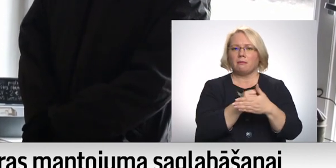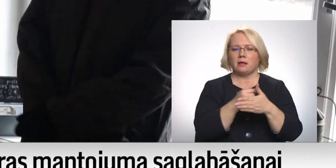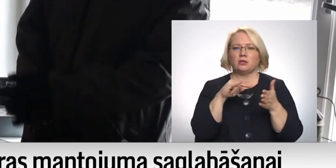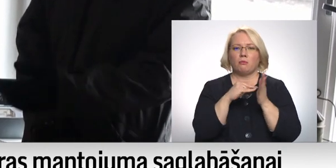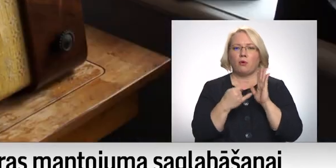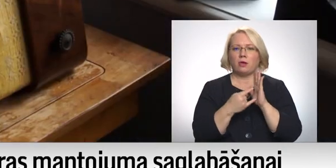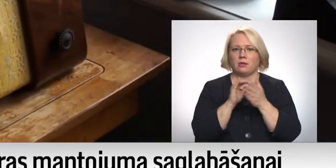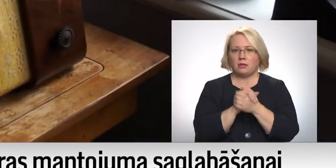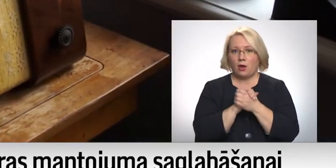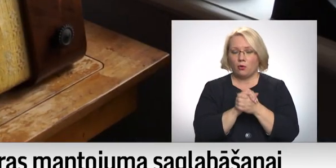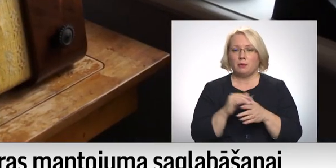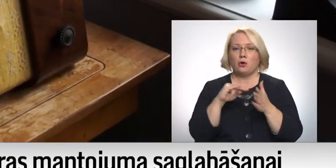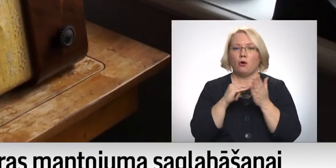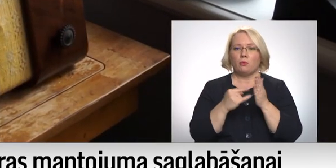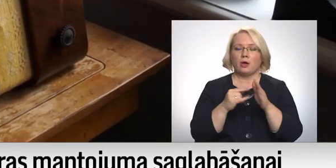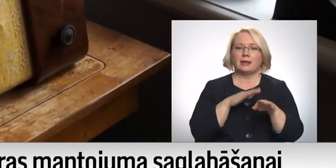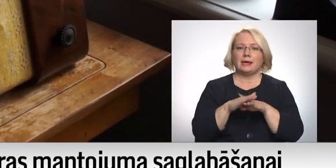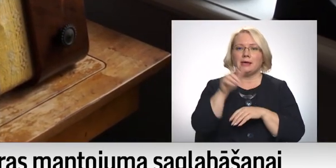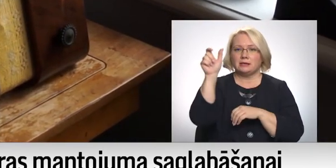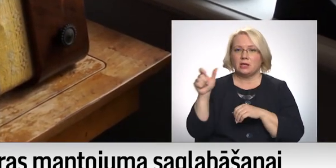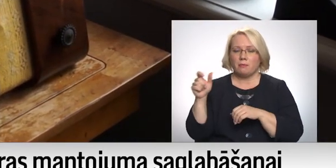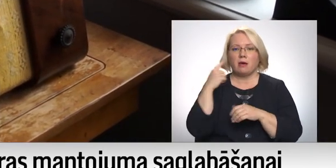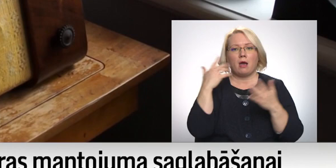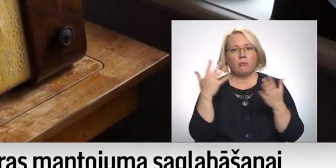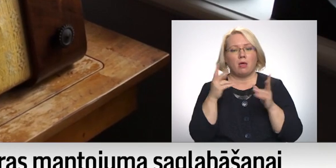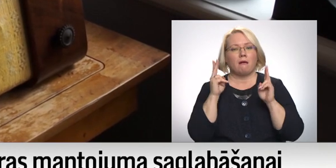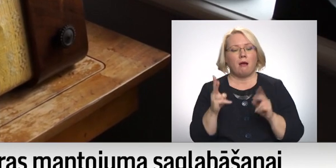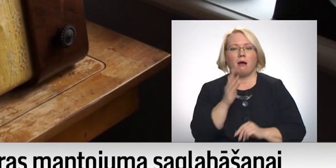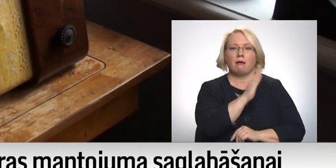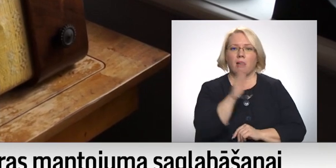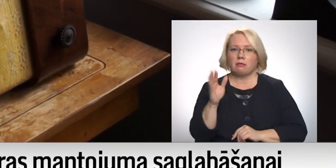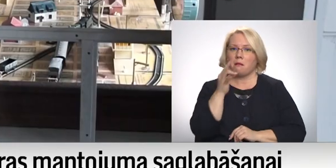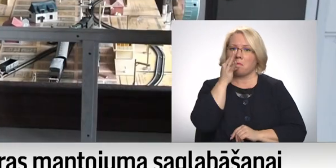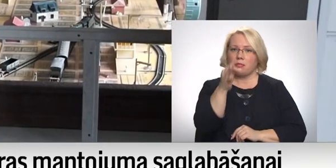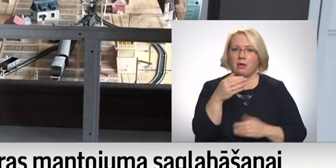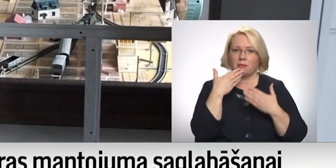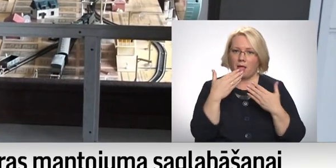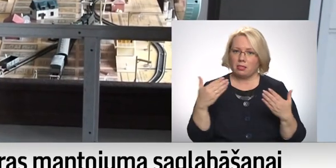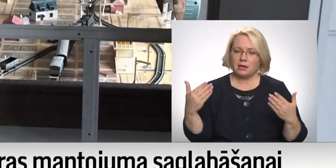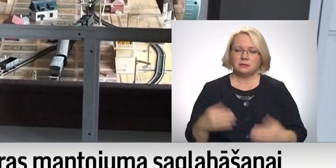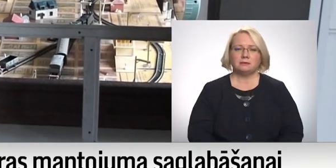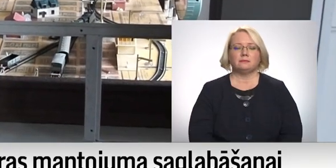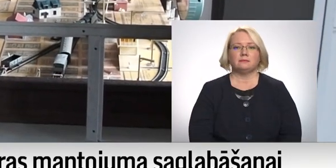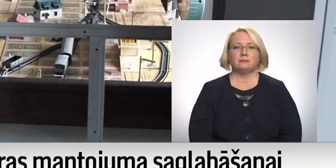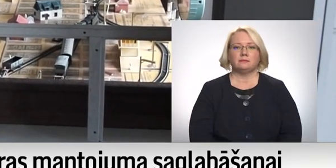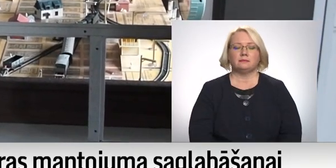projekta draugiem, jo projekta īstenotājiem ir arī jāpadomā, kā katram pateikt paldies. Ieva Benefeldovāns Perševicis TV kurs.